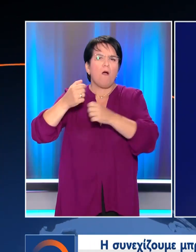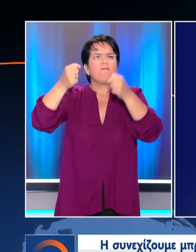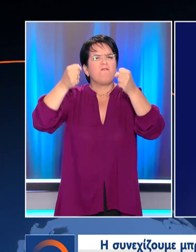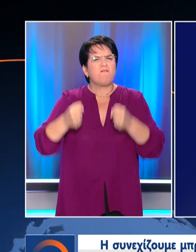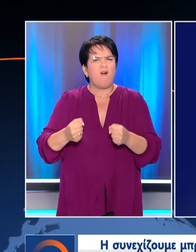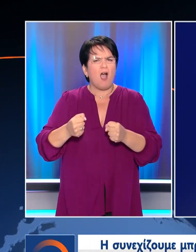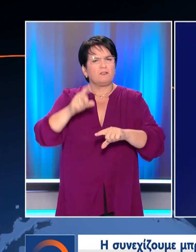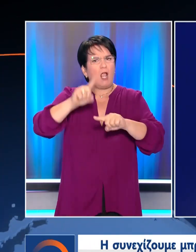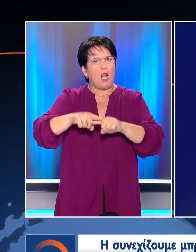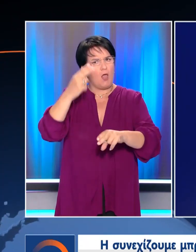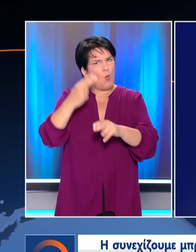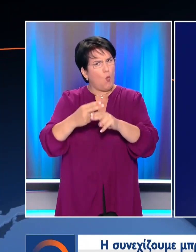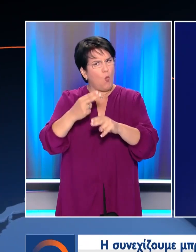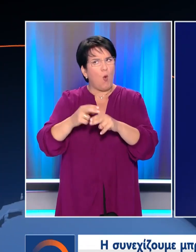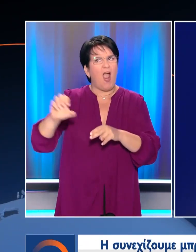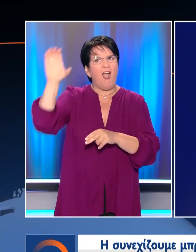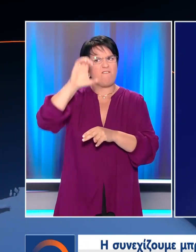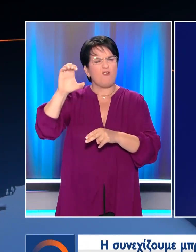Υπότιτλοι AUTHORWAVE